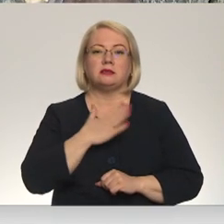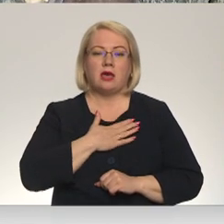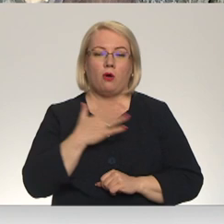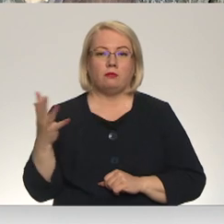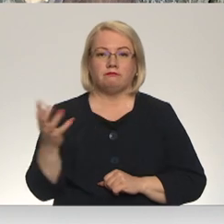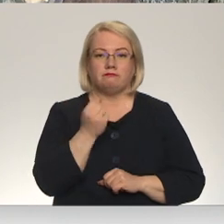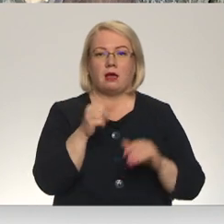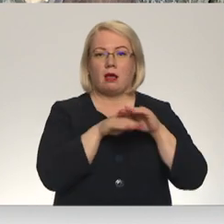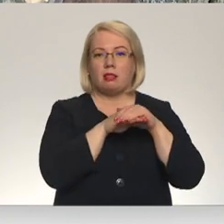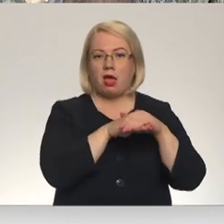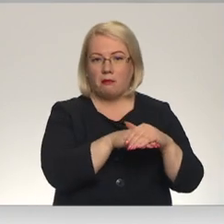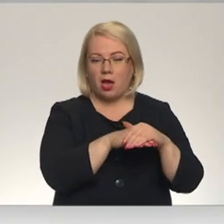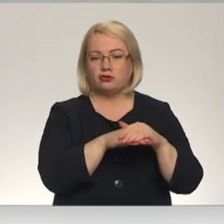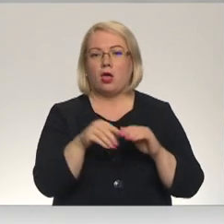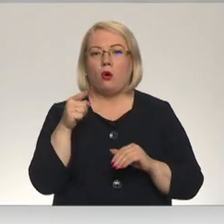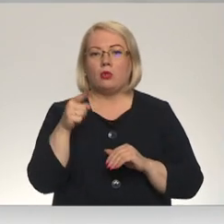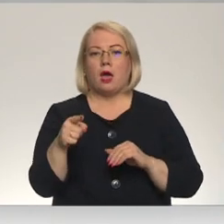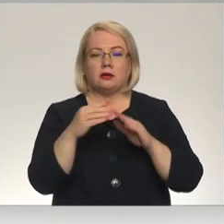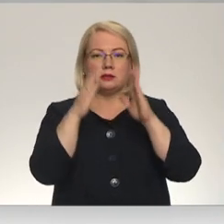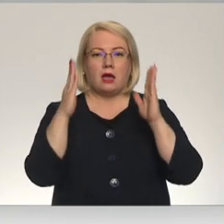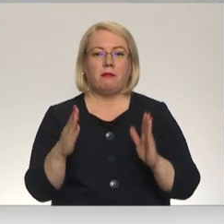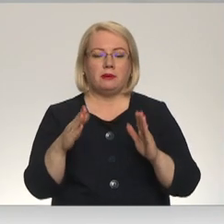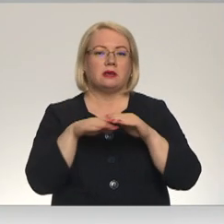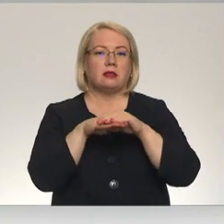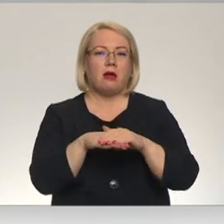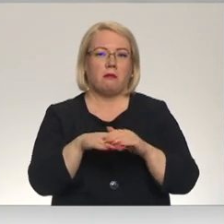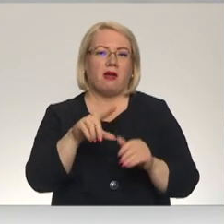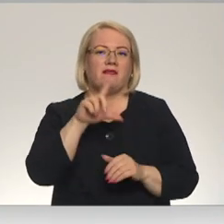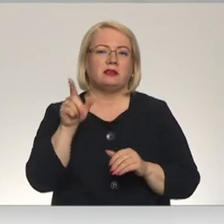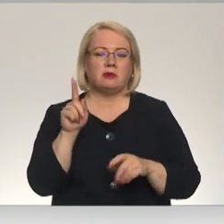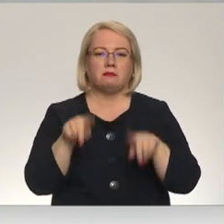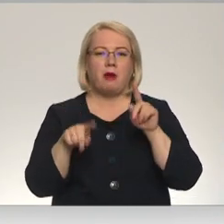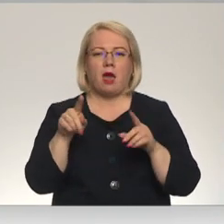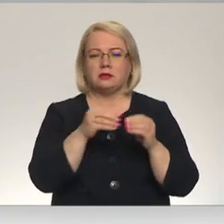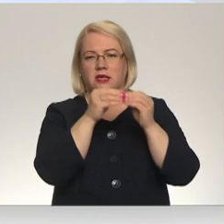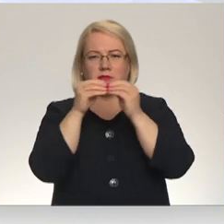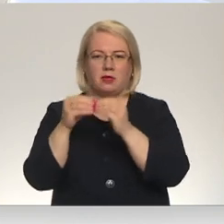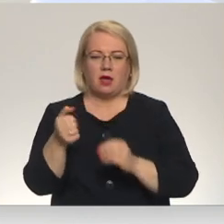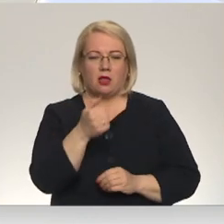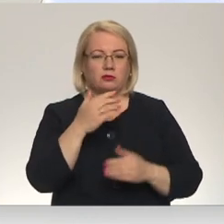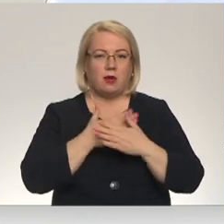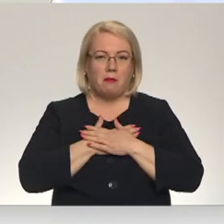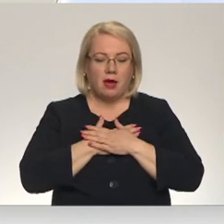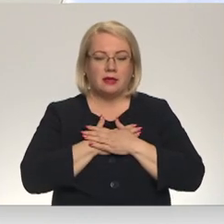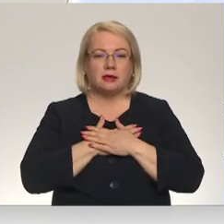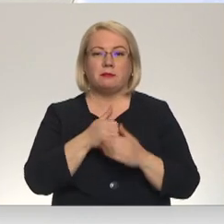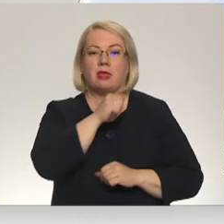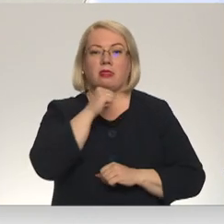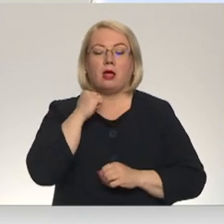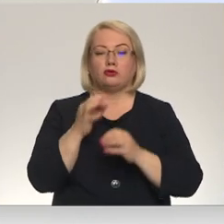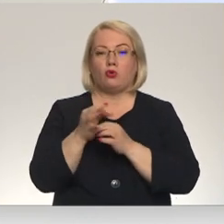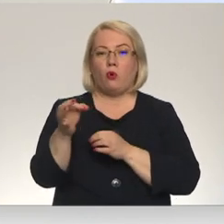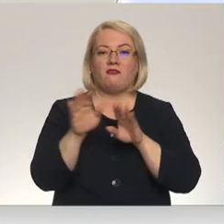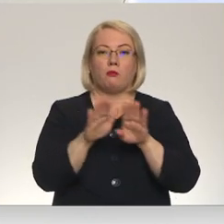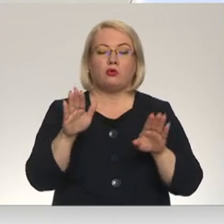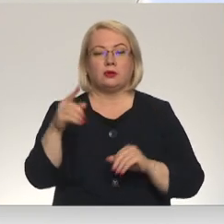glabāšanā un tā viņa glabājās vispār pāris gada desmitas pie manas. Savukārt Talsu novada muzejas